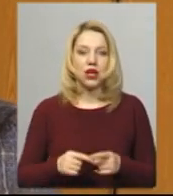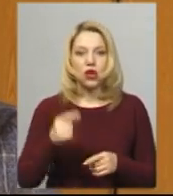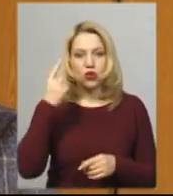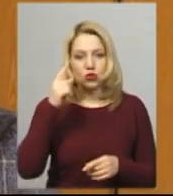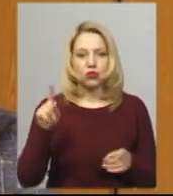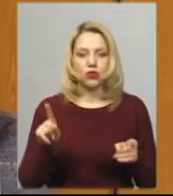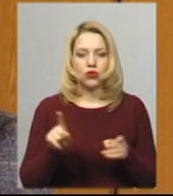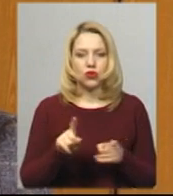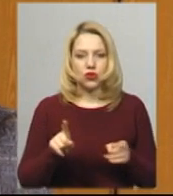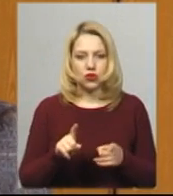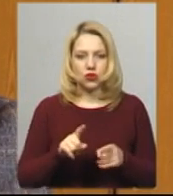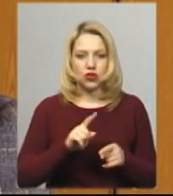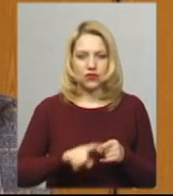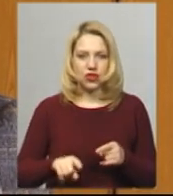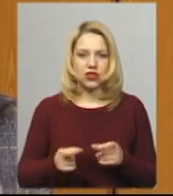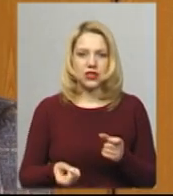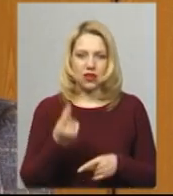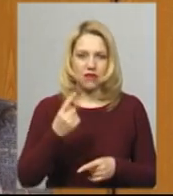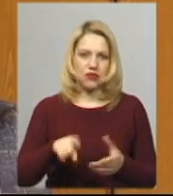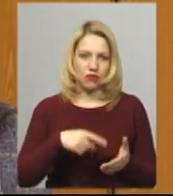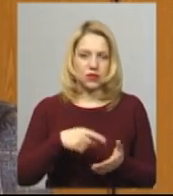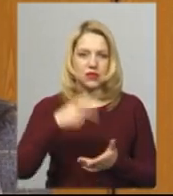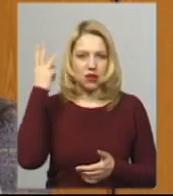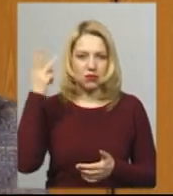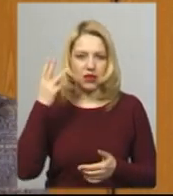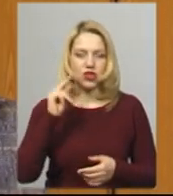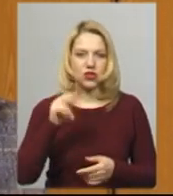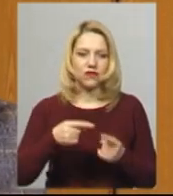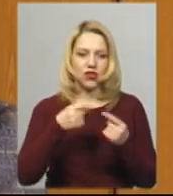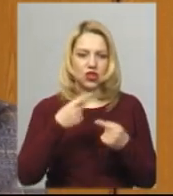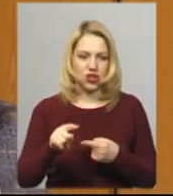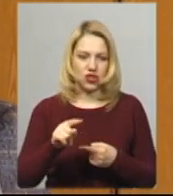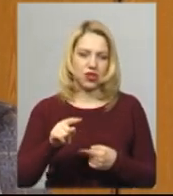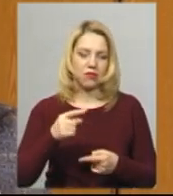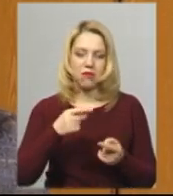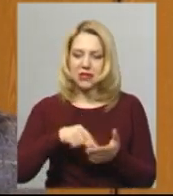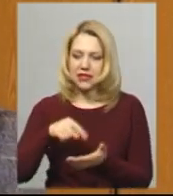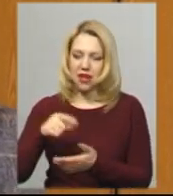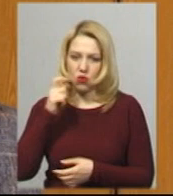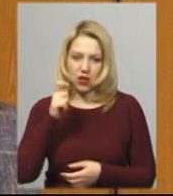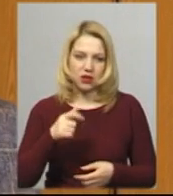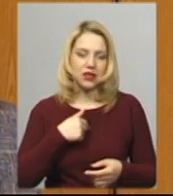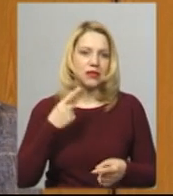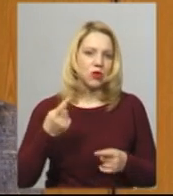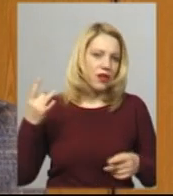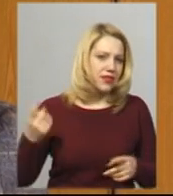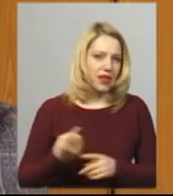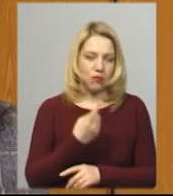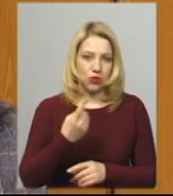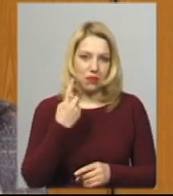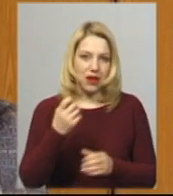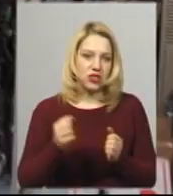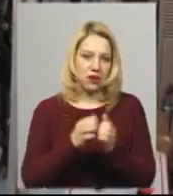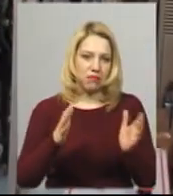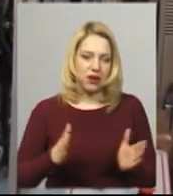швидше за всі інші міста України, і це буде і дебют. Я сподіваюся, перші партії ми зможемо поставити на